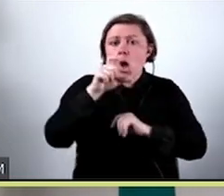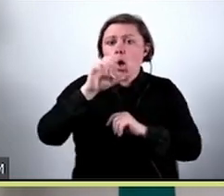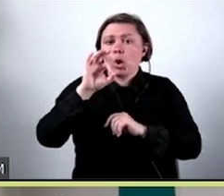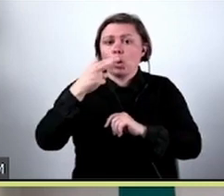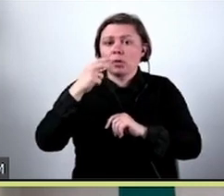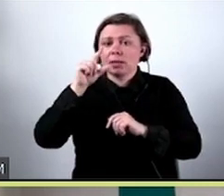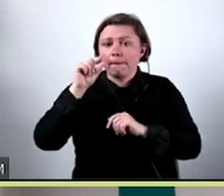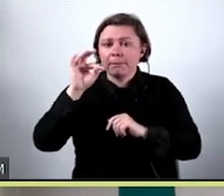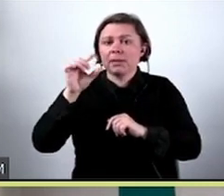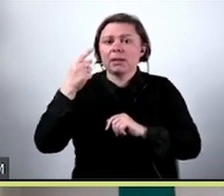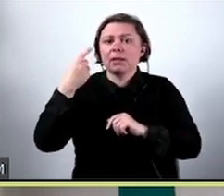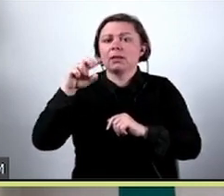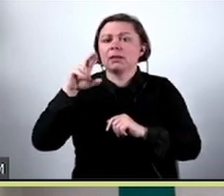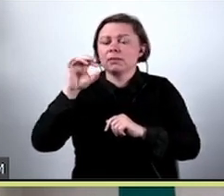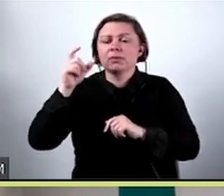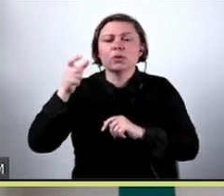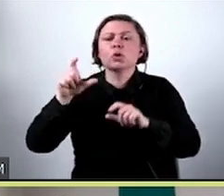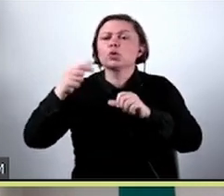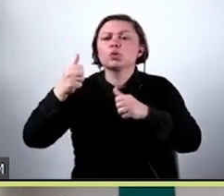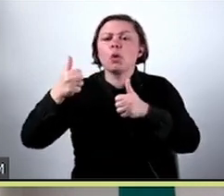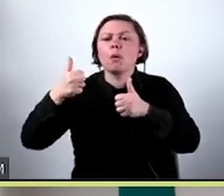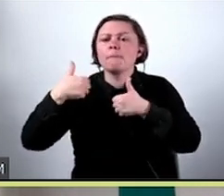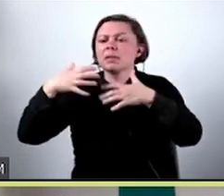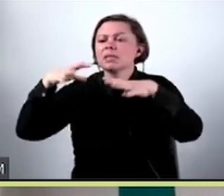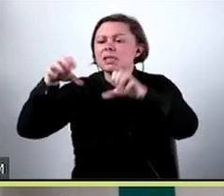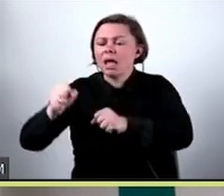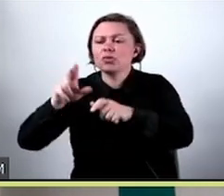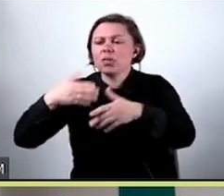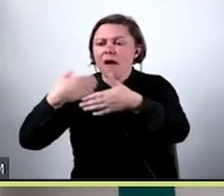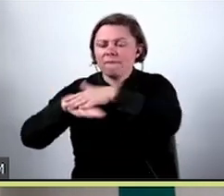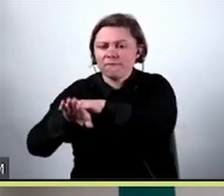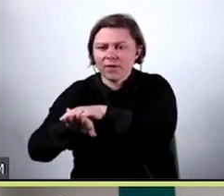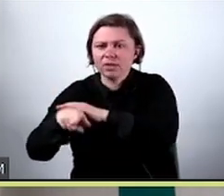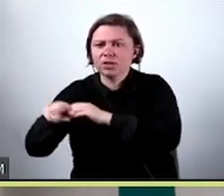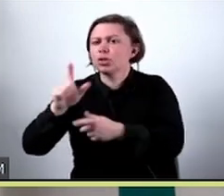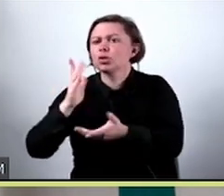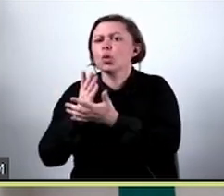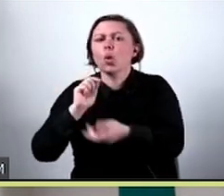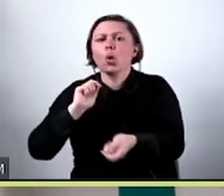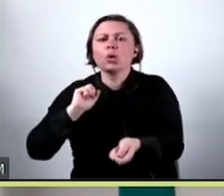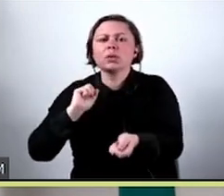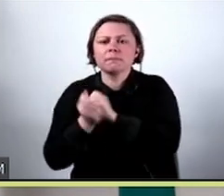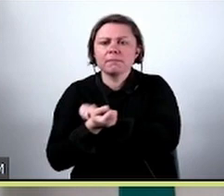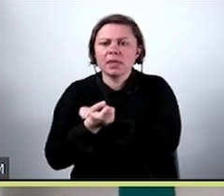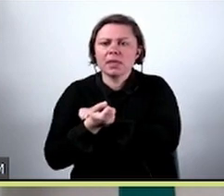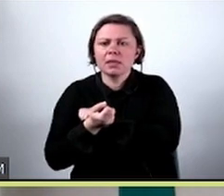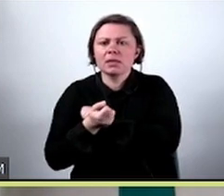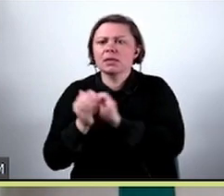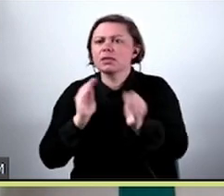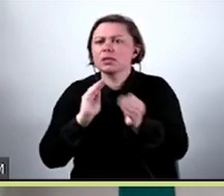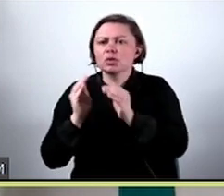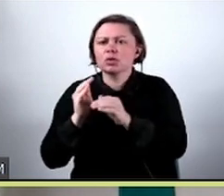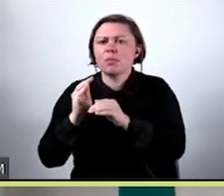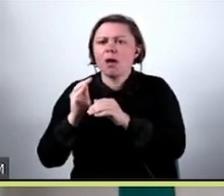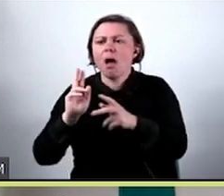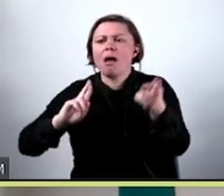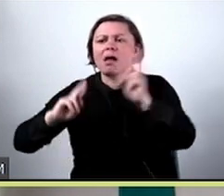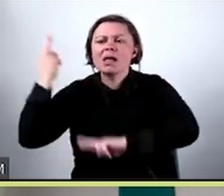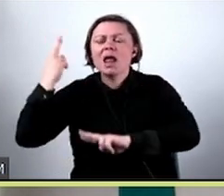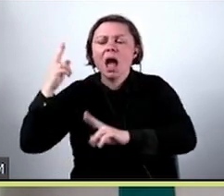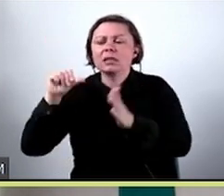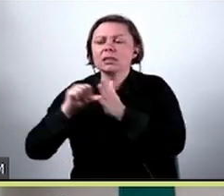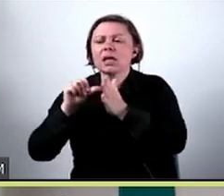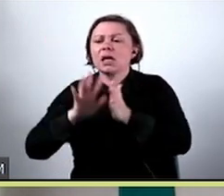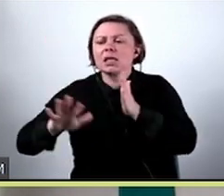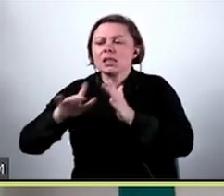drifting do tego zatrzymujemy na wejściu, czyli zmienia się jakby sposób reakcji środowiska na te same